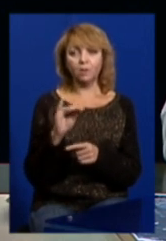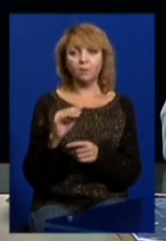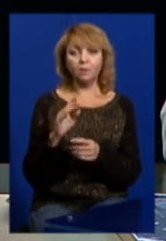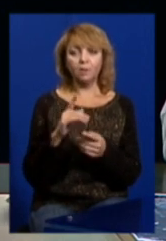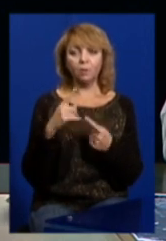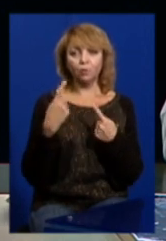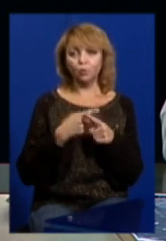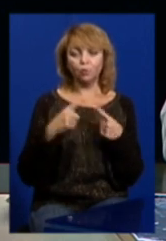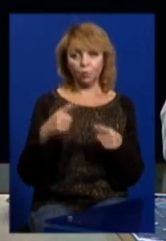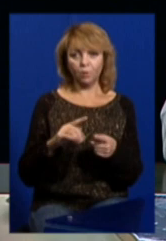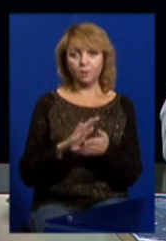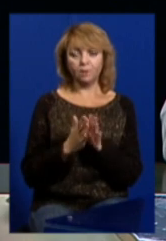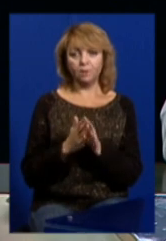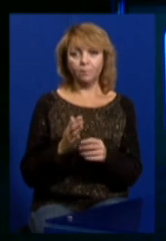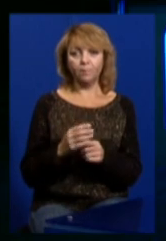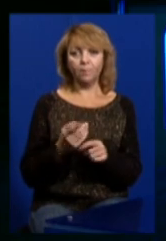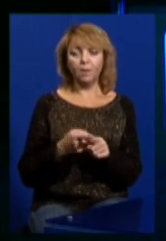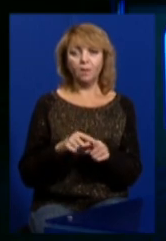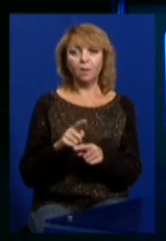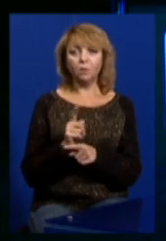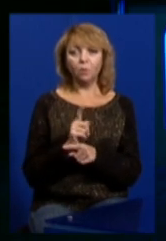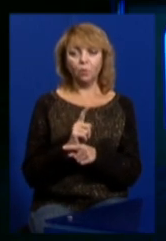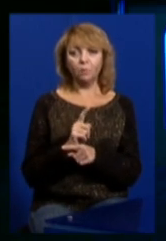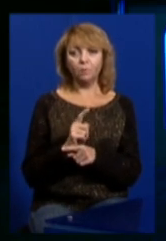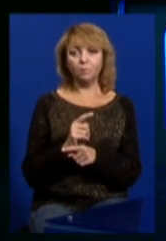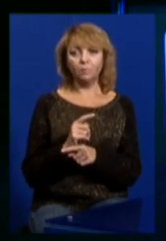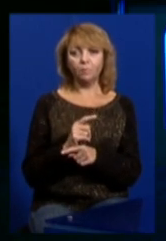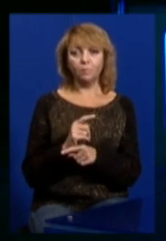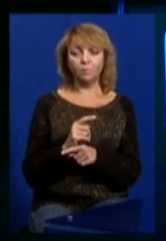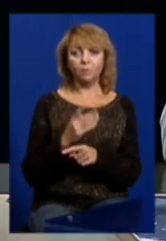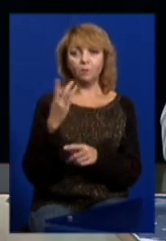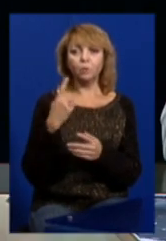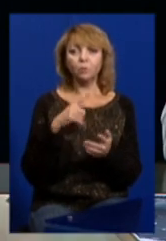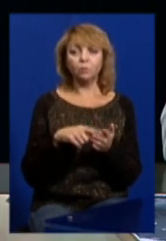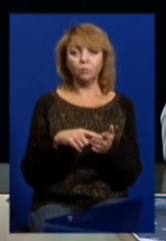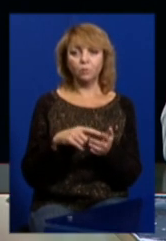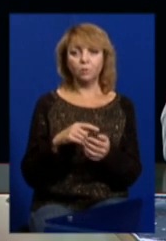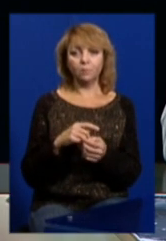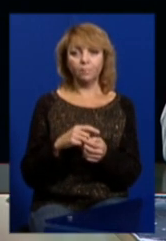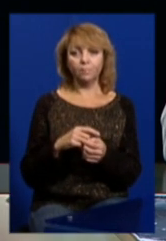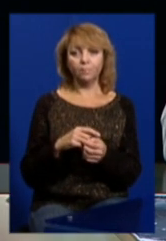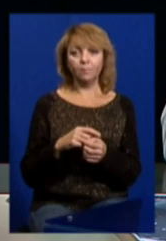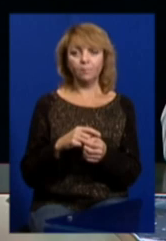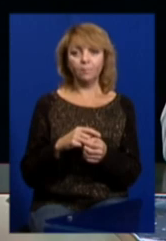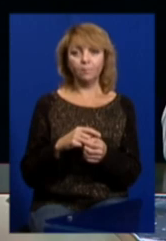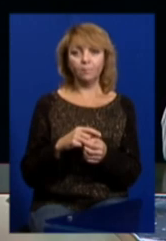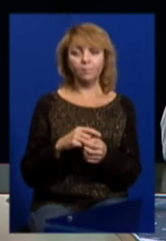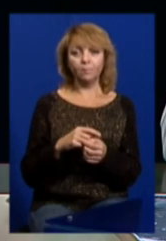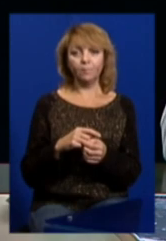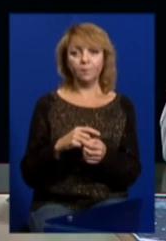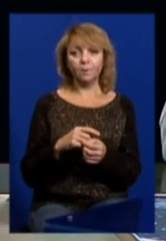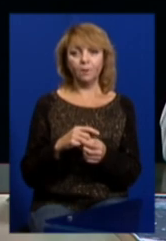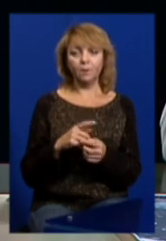Кримінального кодексу України. Що це за норма? Поясніть. Це стосується, саме